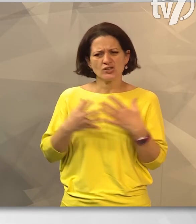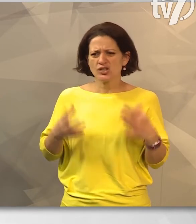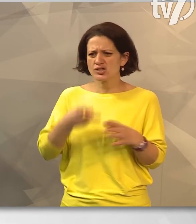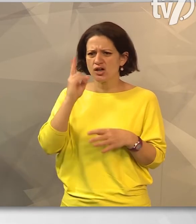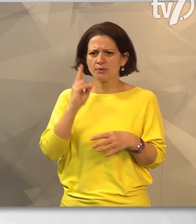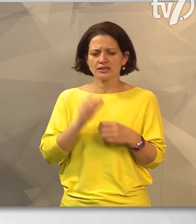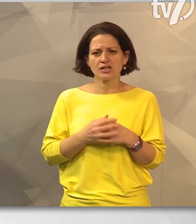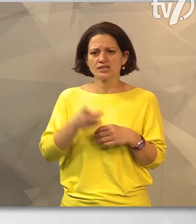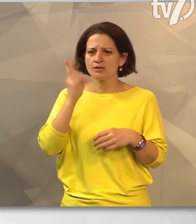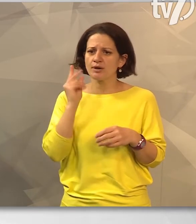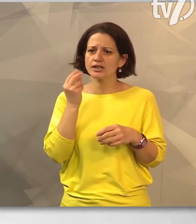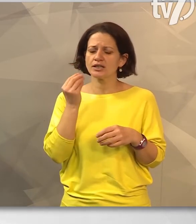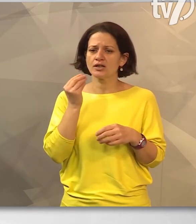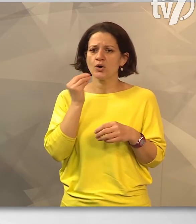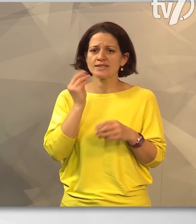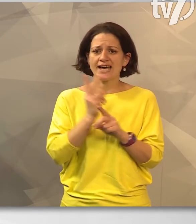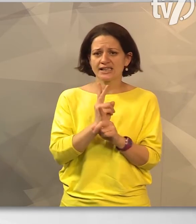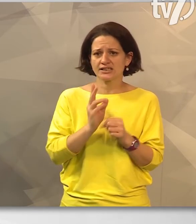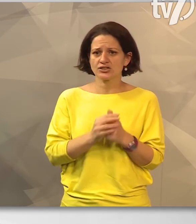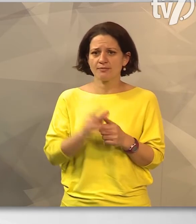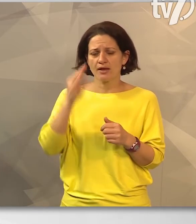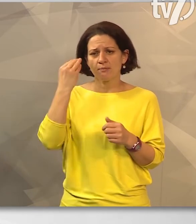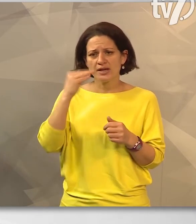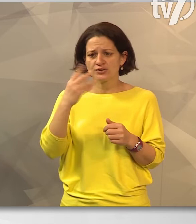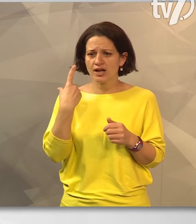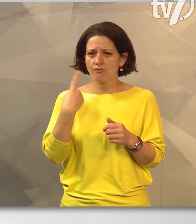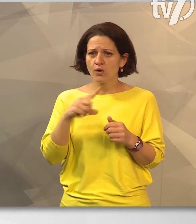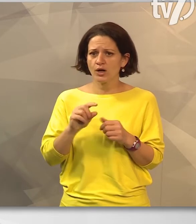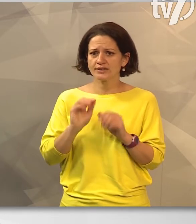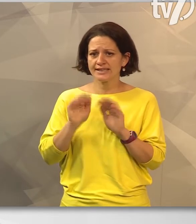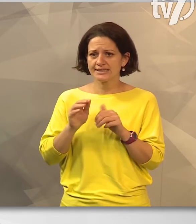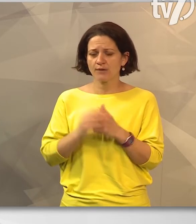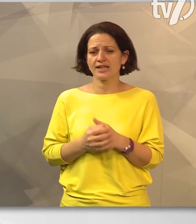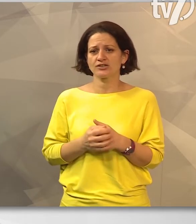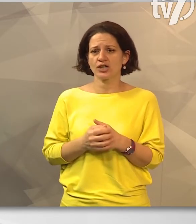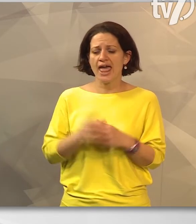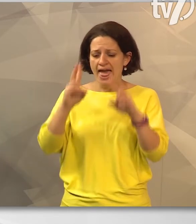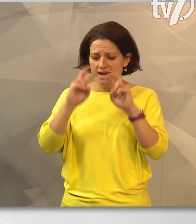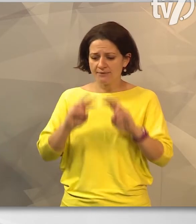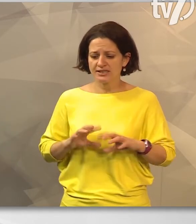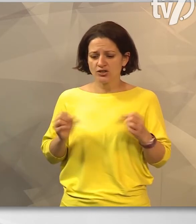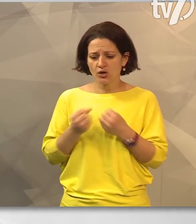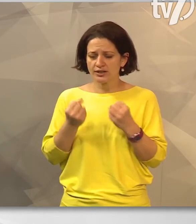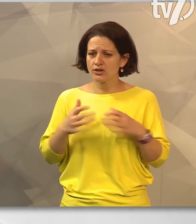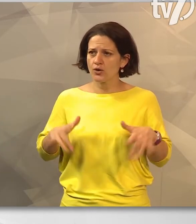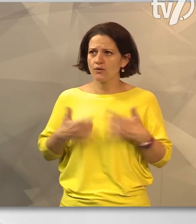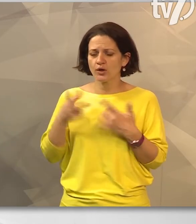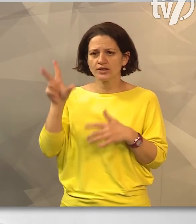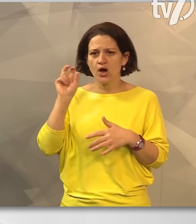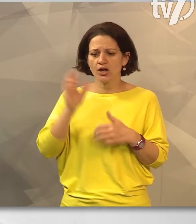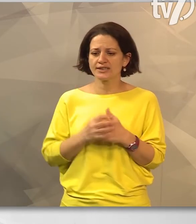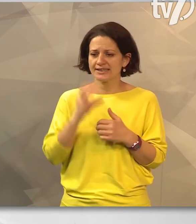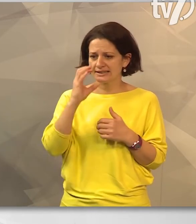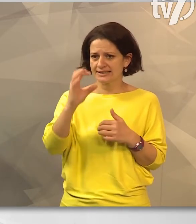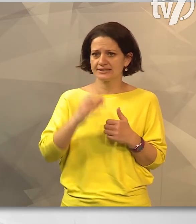szakmaisága volt, a szakmai hozzáértése volt. Valóban mestere volt a kézilabdának elemzéseit, gyakorlatait öröm volt hallgatni,